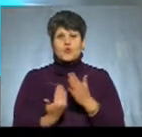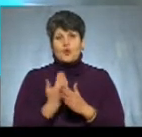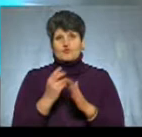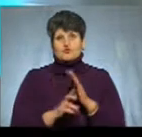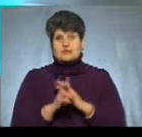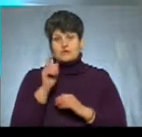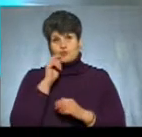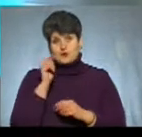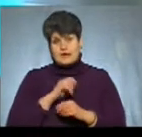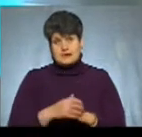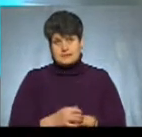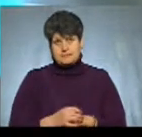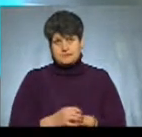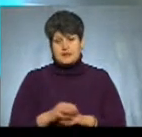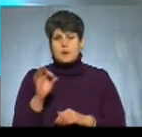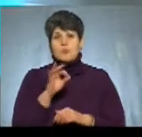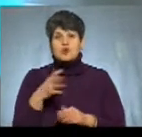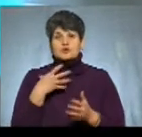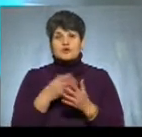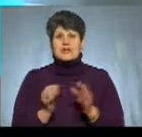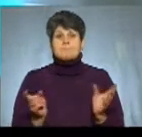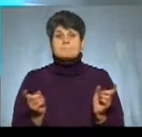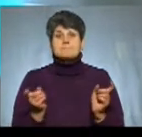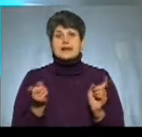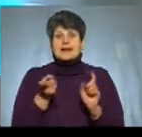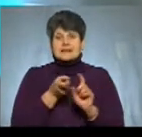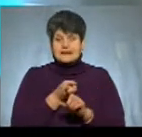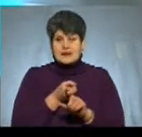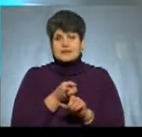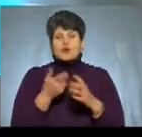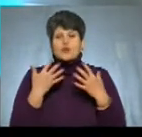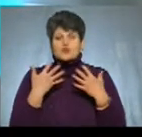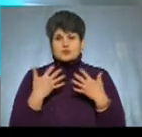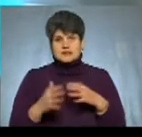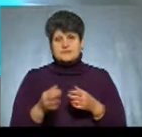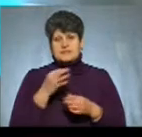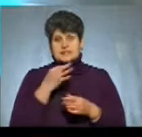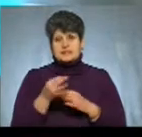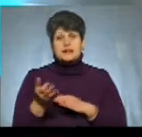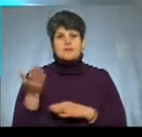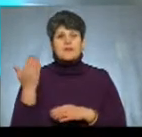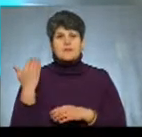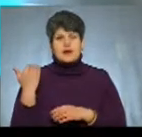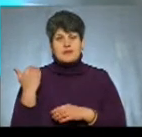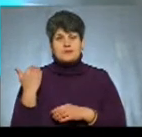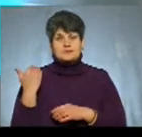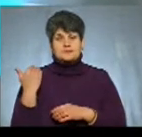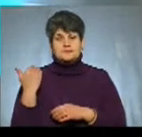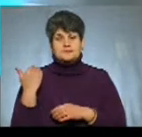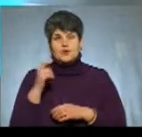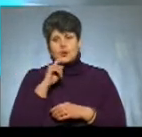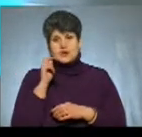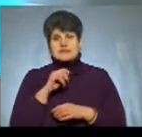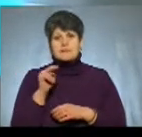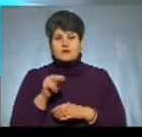Україні. Про своє приєднання до тієї церкви вже заявили попередньо Українська